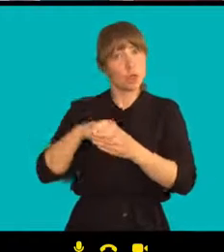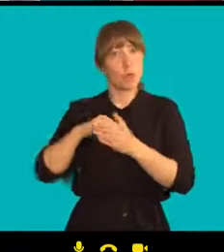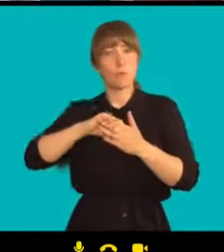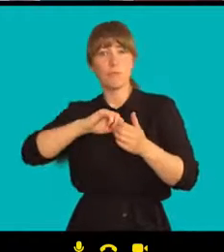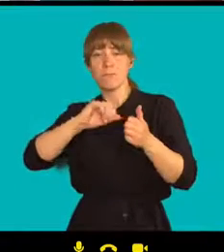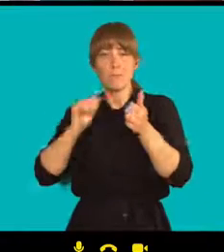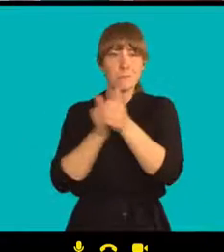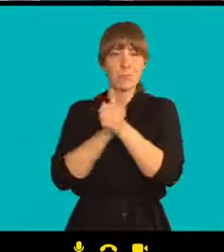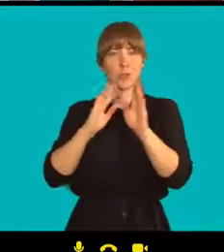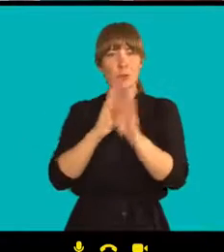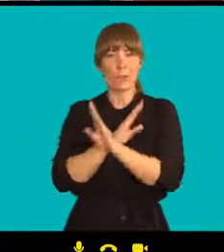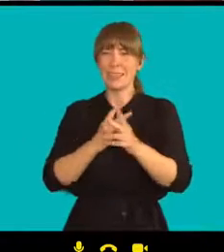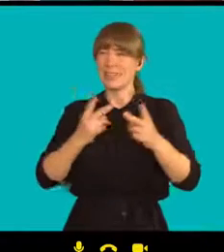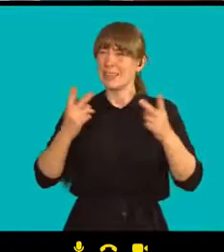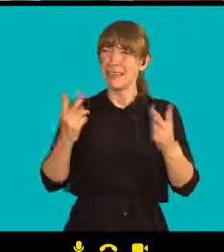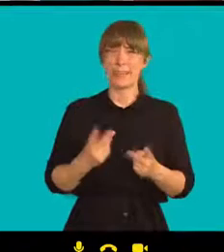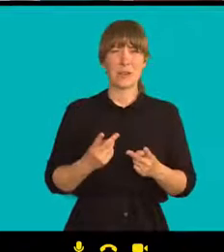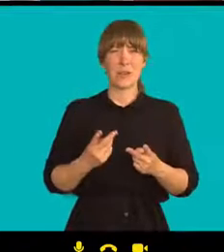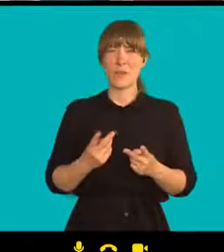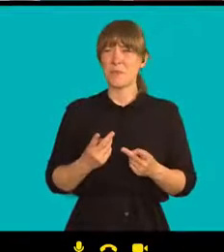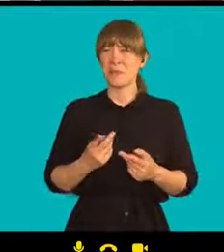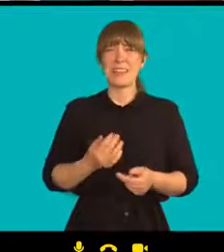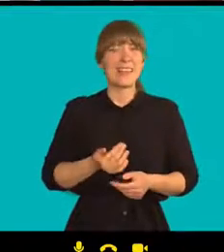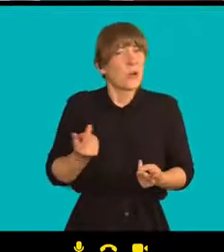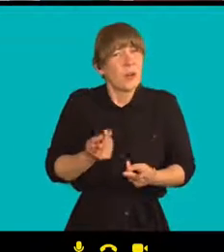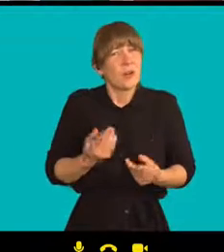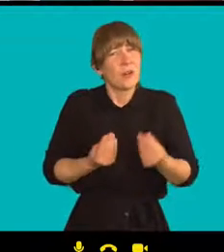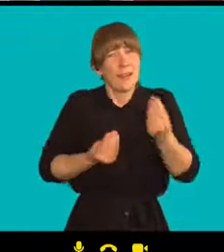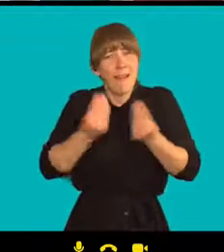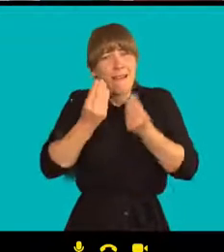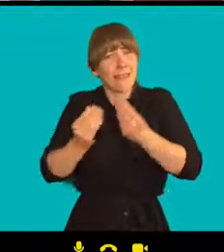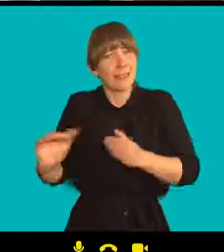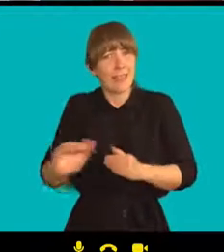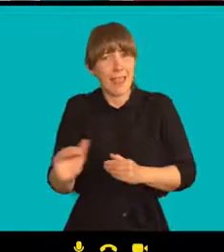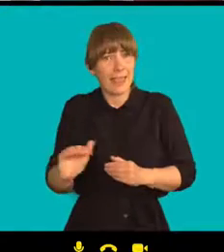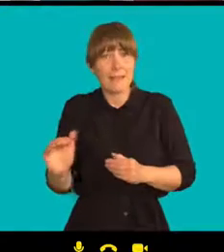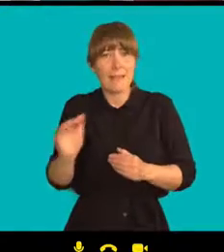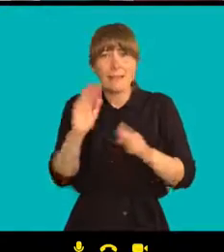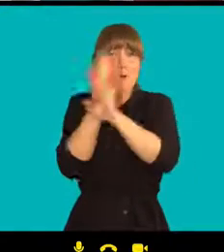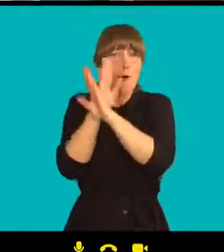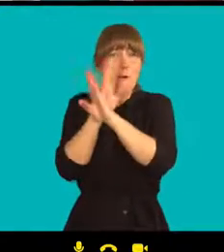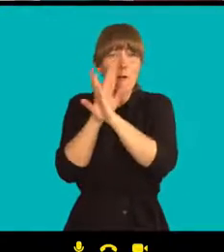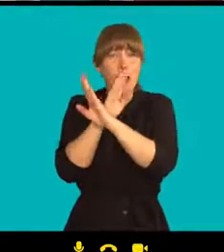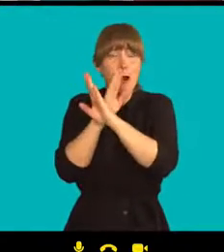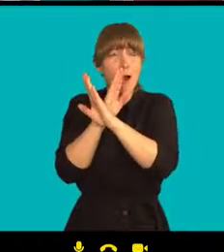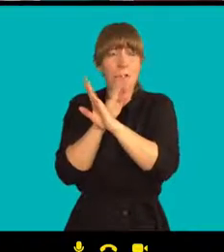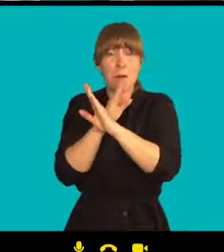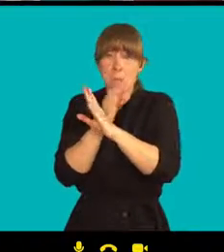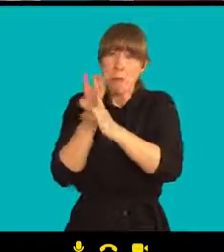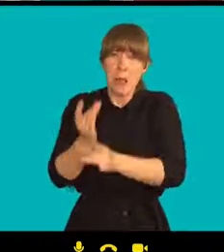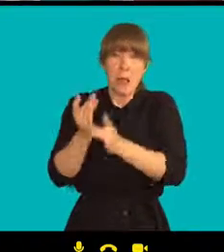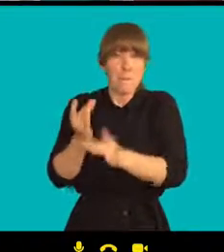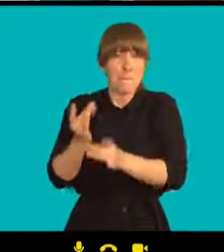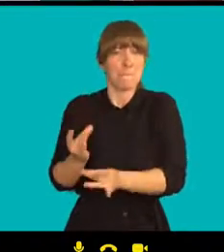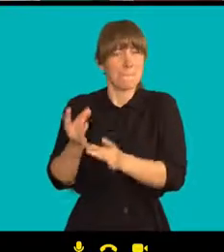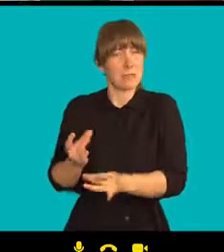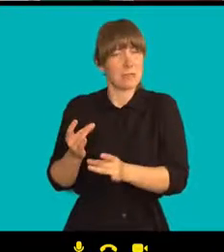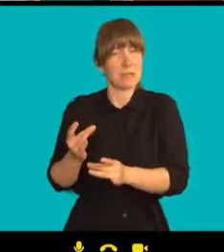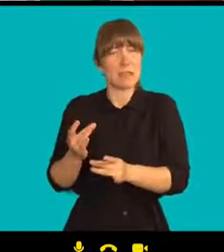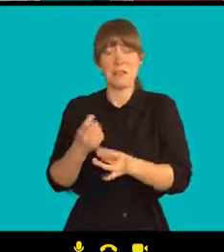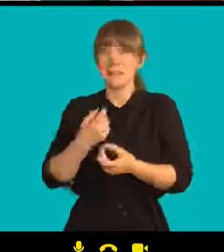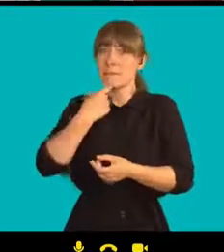jako slepí, nebo jako děti. Nechtějí ani slyšet,